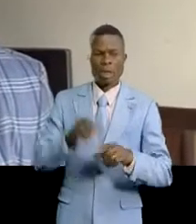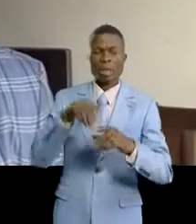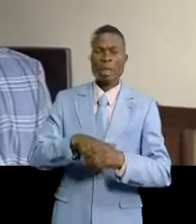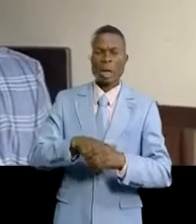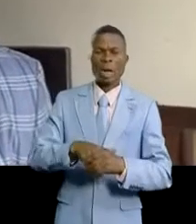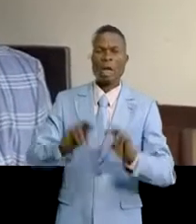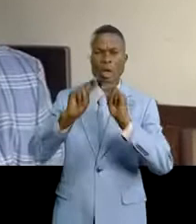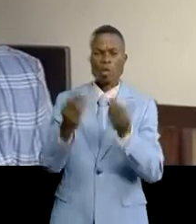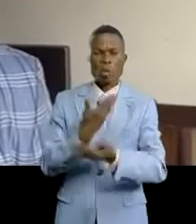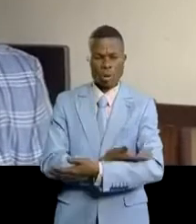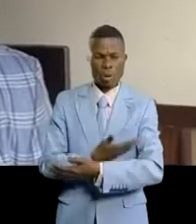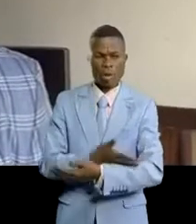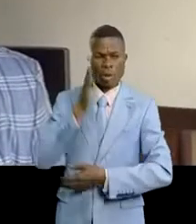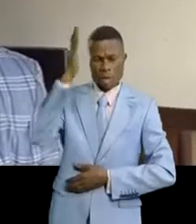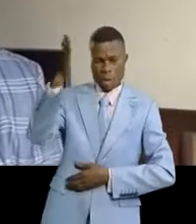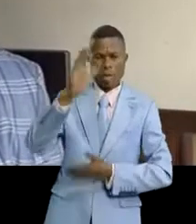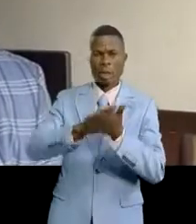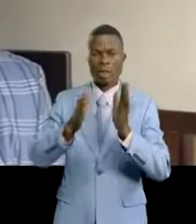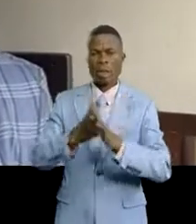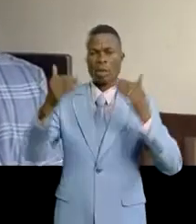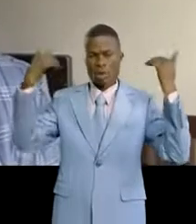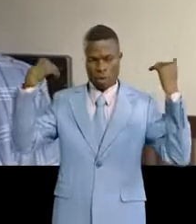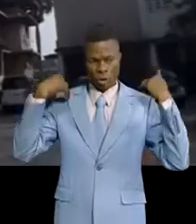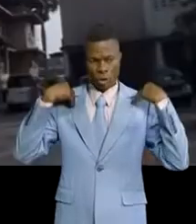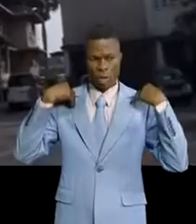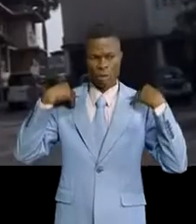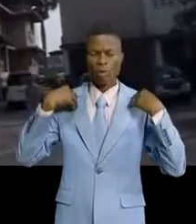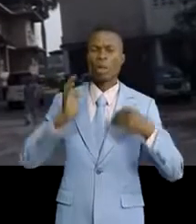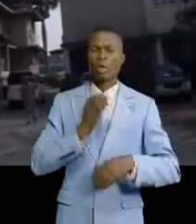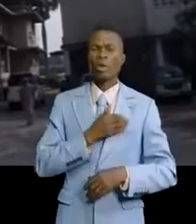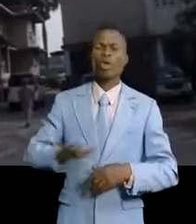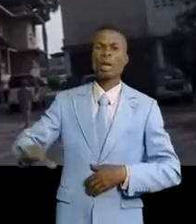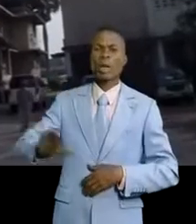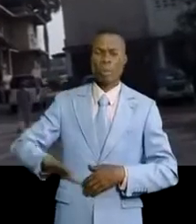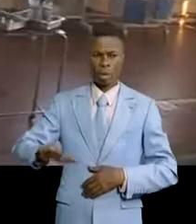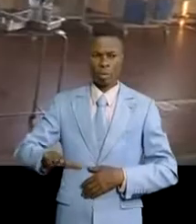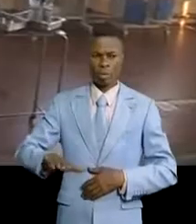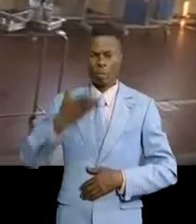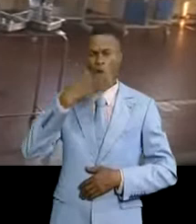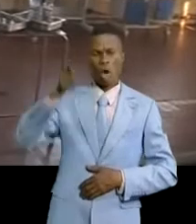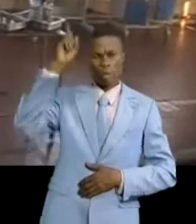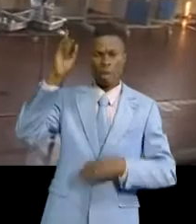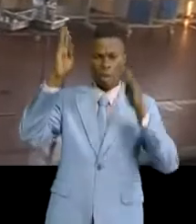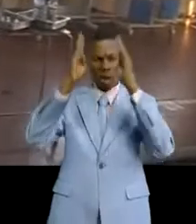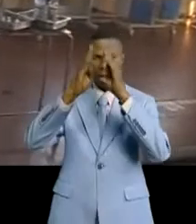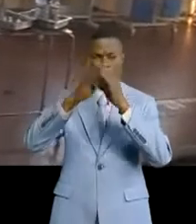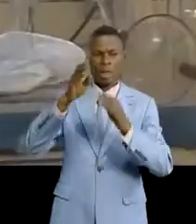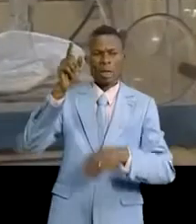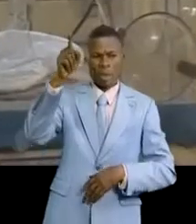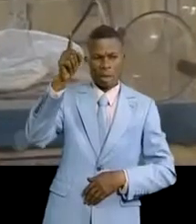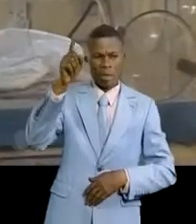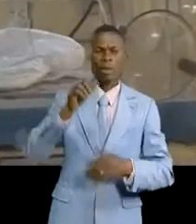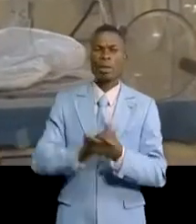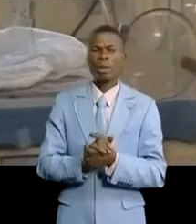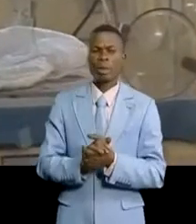que chacun de nous fera porter pour l'avenir son nom. À l'hôpital général, ex-mama Yemo, les enfants prématurés